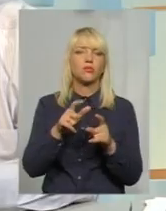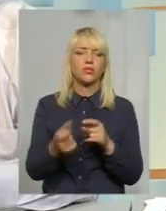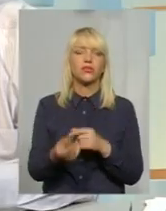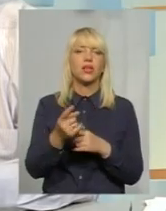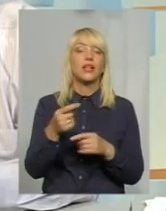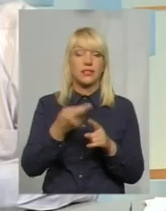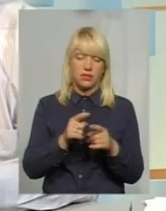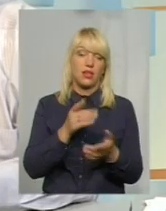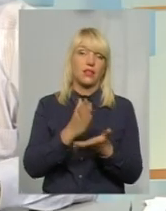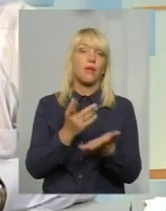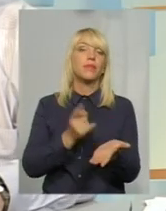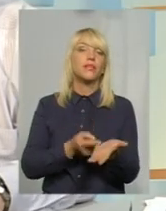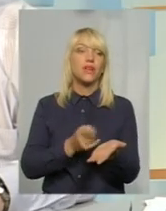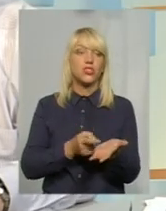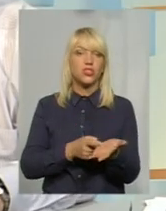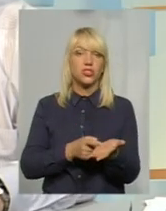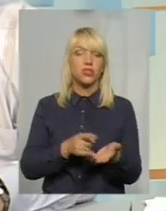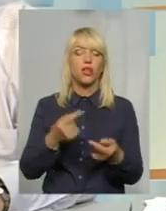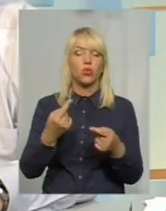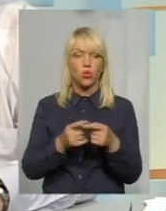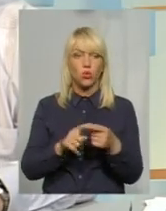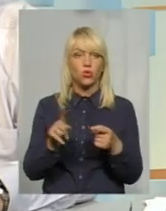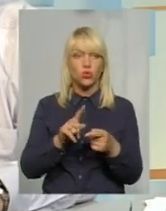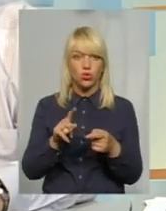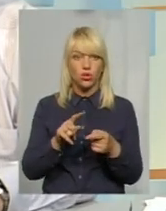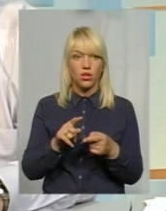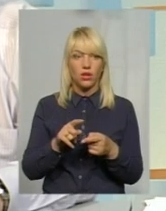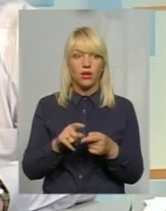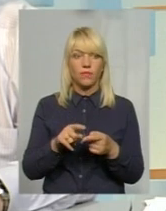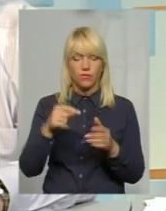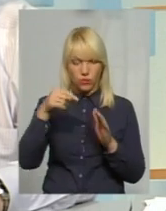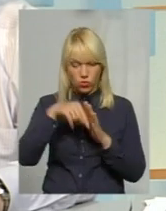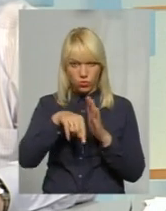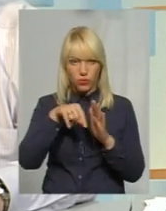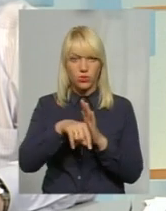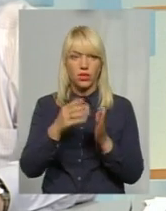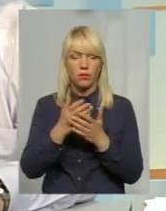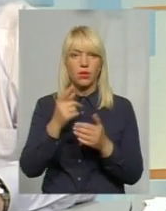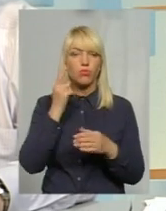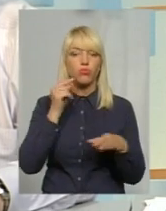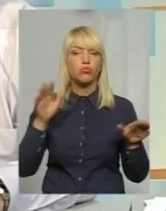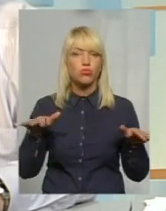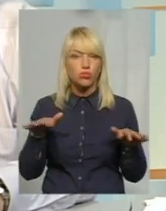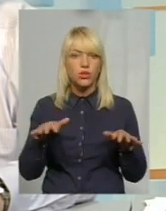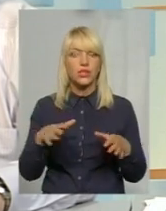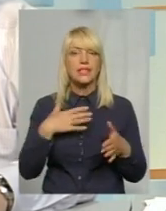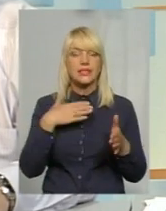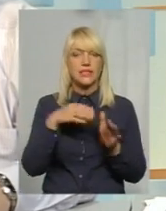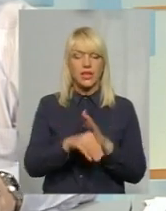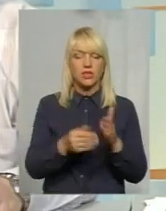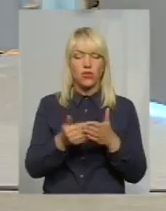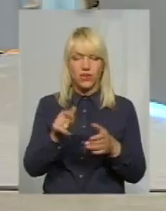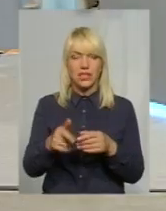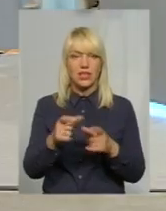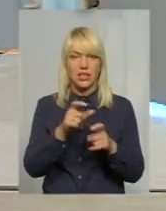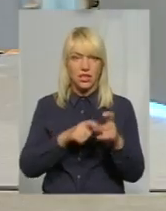підтвердженням того, що діючу речовину виявили в підморі. Тобто бжоли загинули від цієї речовини. Не від